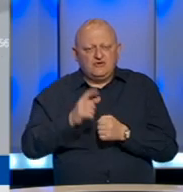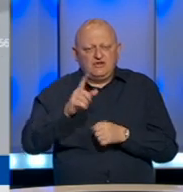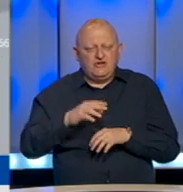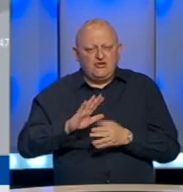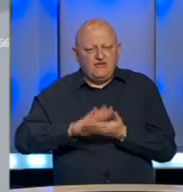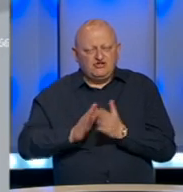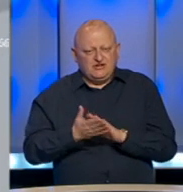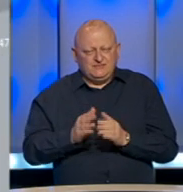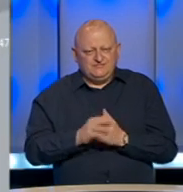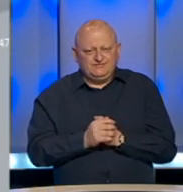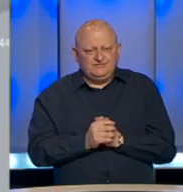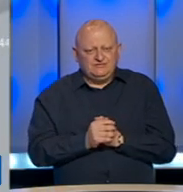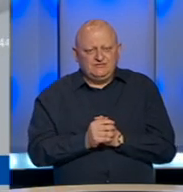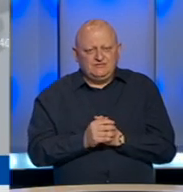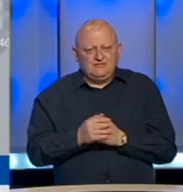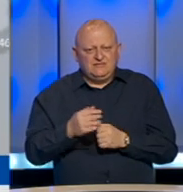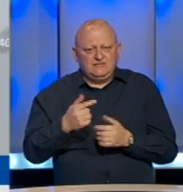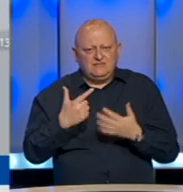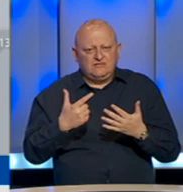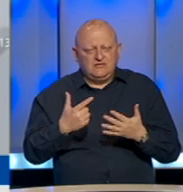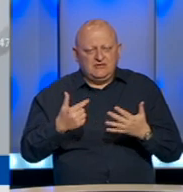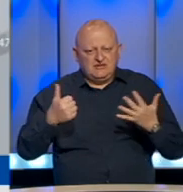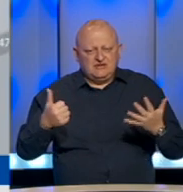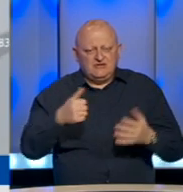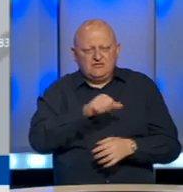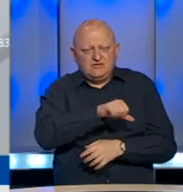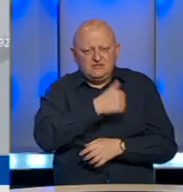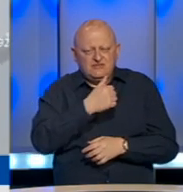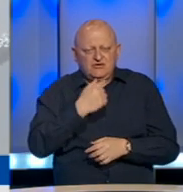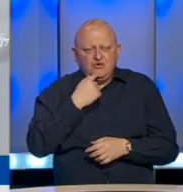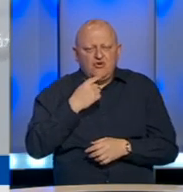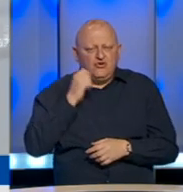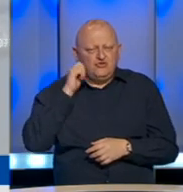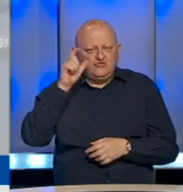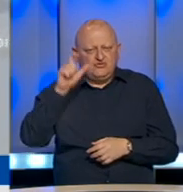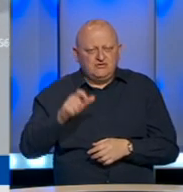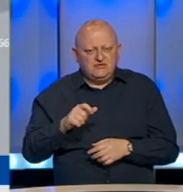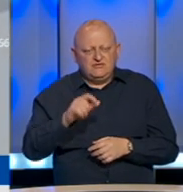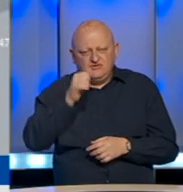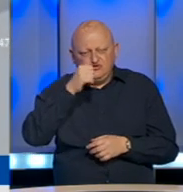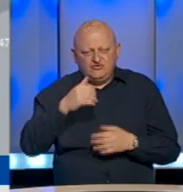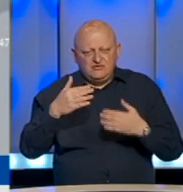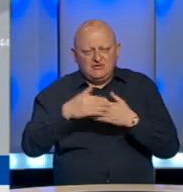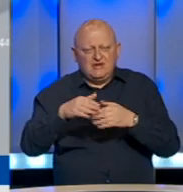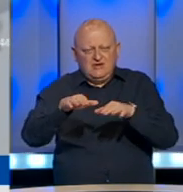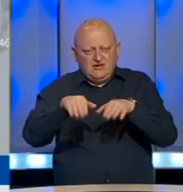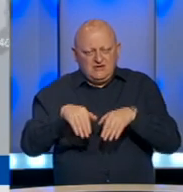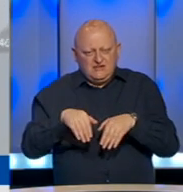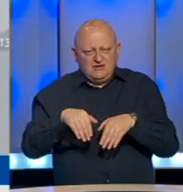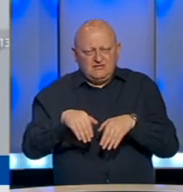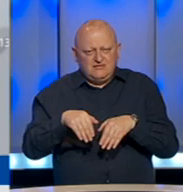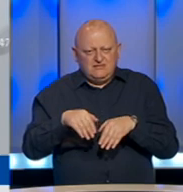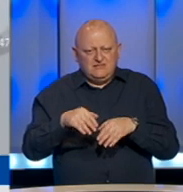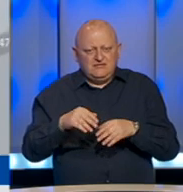supruga. To je 76 godina gospodina koja je u četvrtak na večer primljena sa